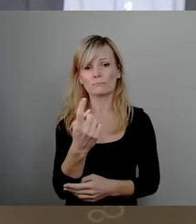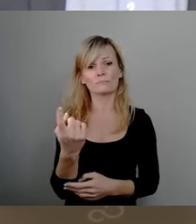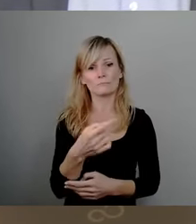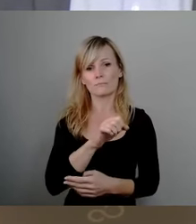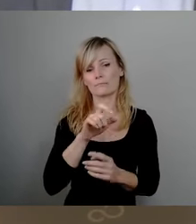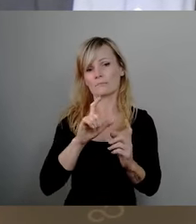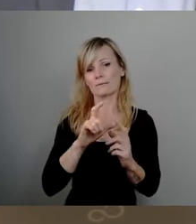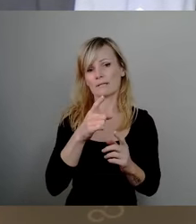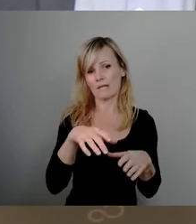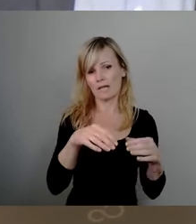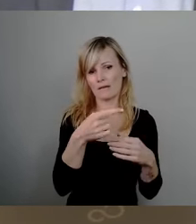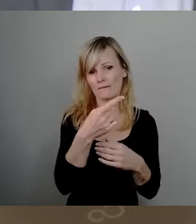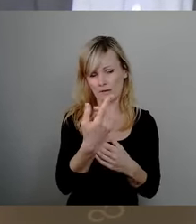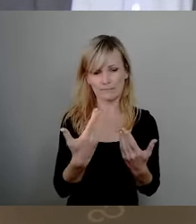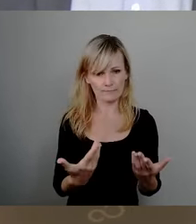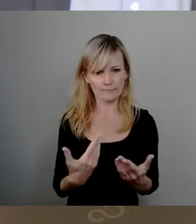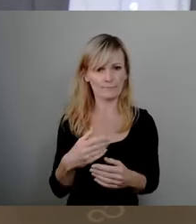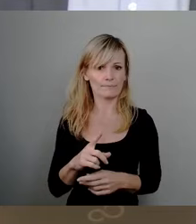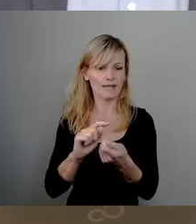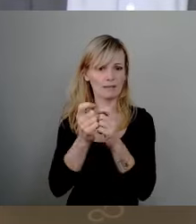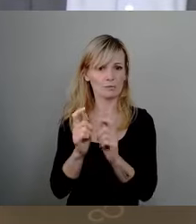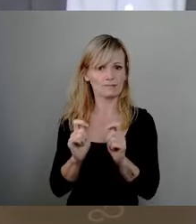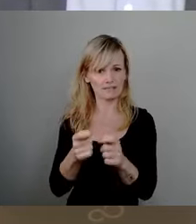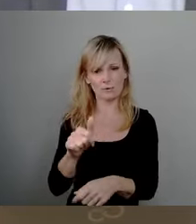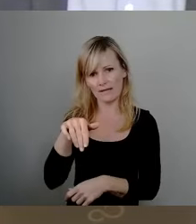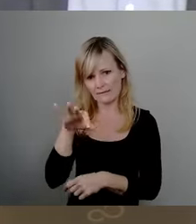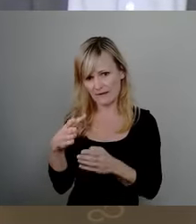dran. Fangen wir an mit dem Änderungsantrag AfD-Fraktion.